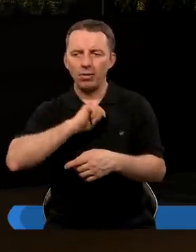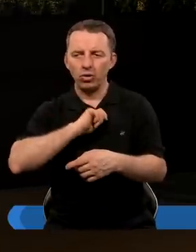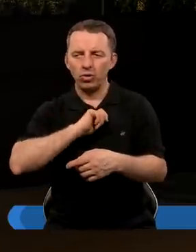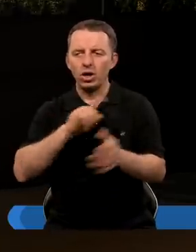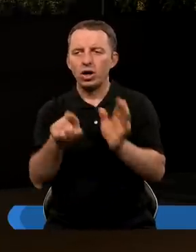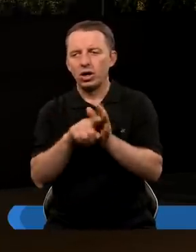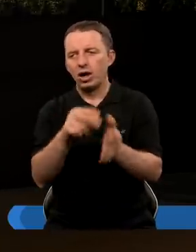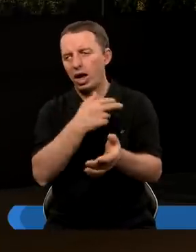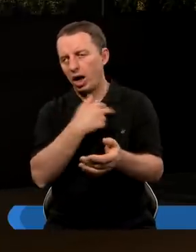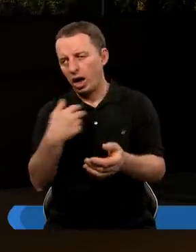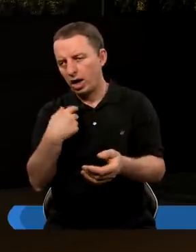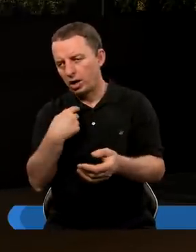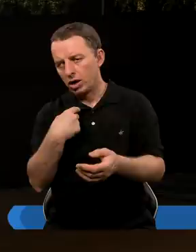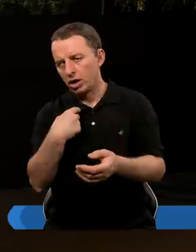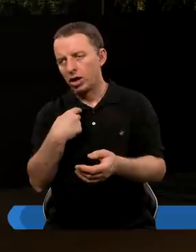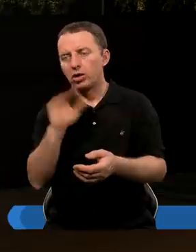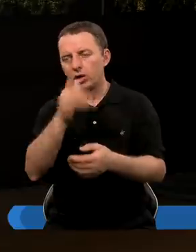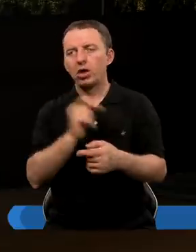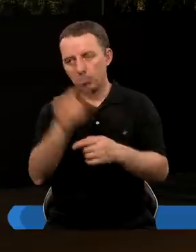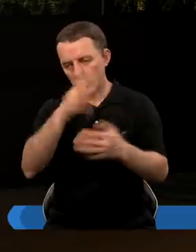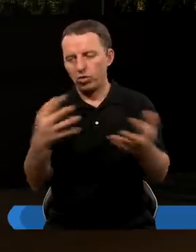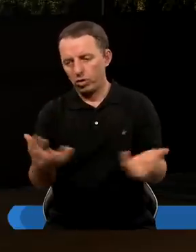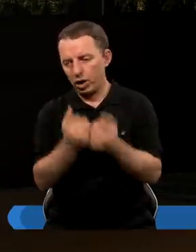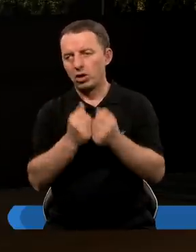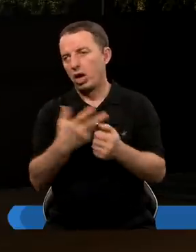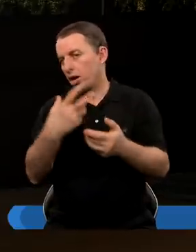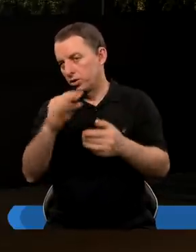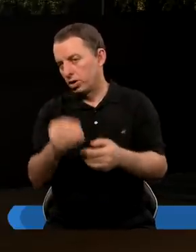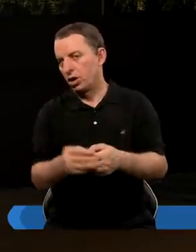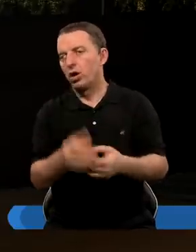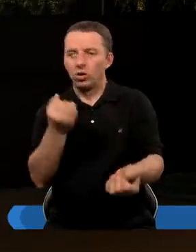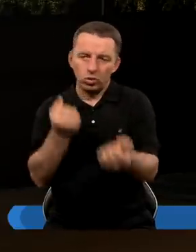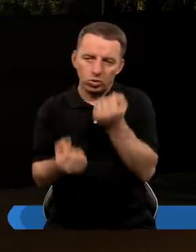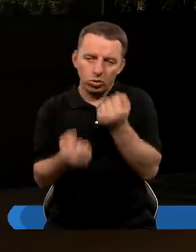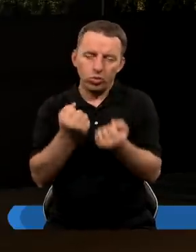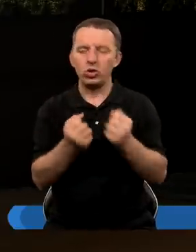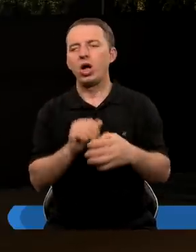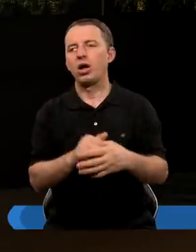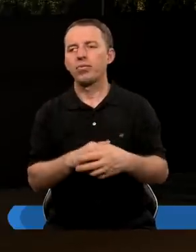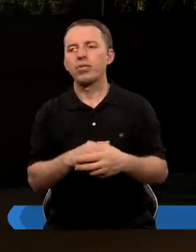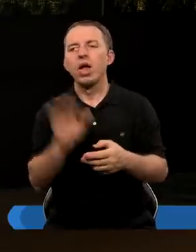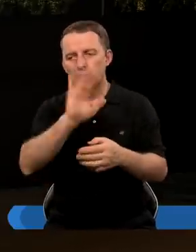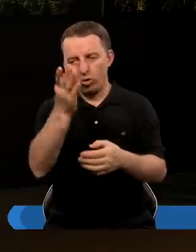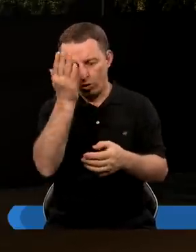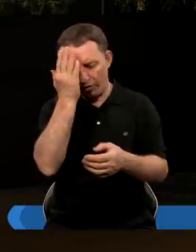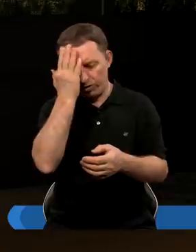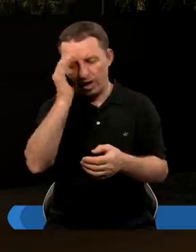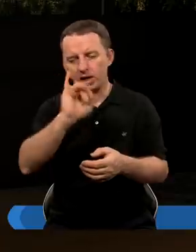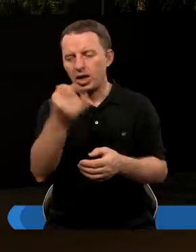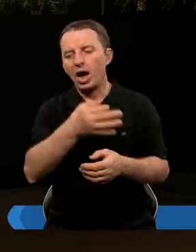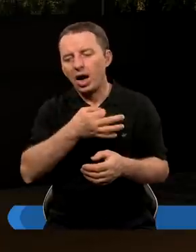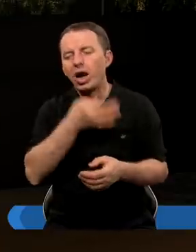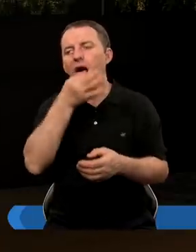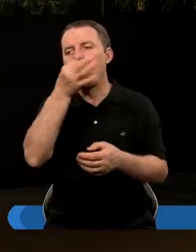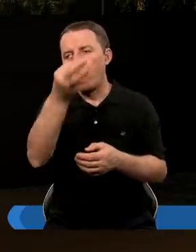Dla nas okróluje. Jeżeli Pan Bóg będzie chciał nas ratować, to uratuje. A jak nie, to trudno. Pan Bóg wie, jak jest